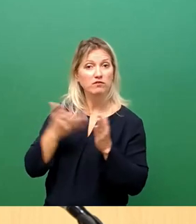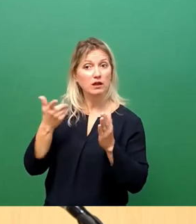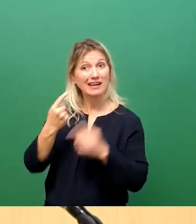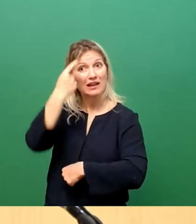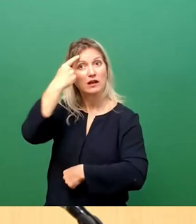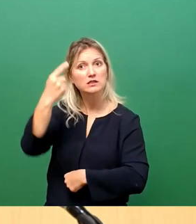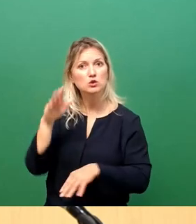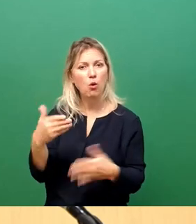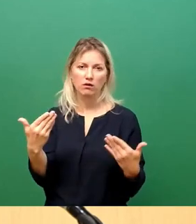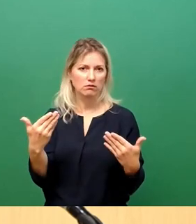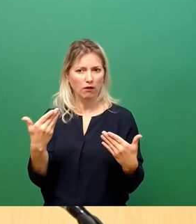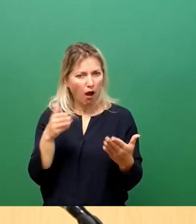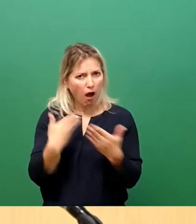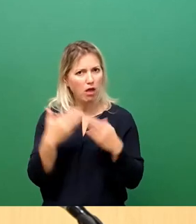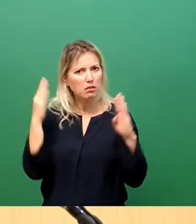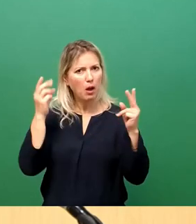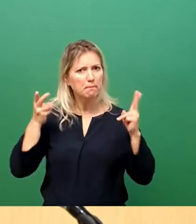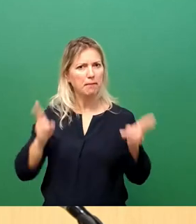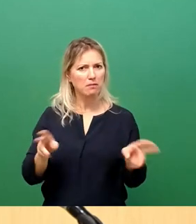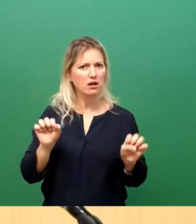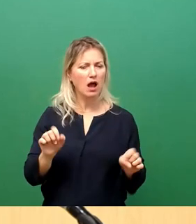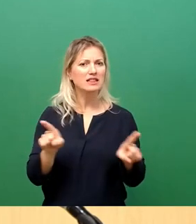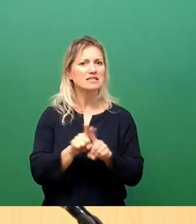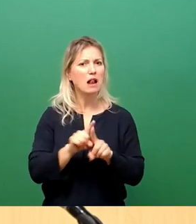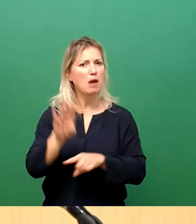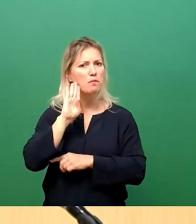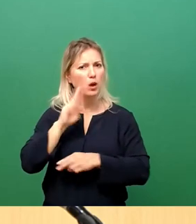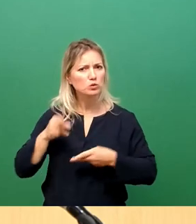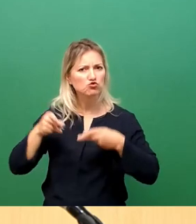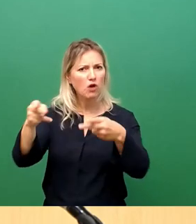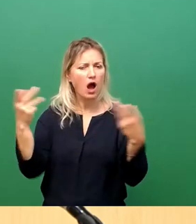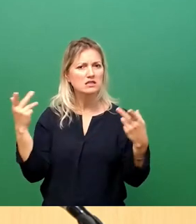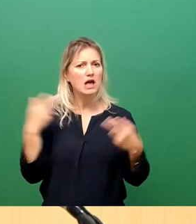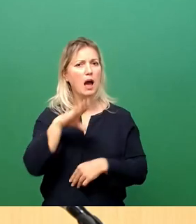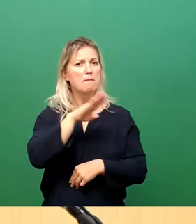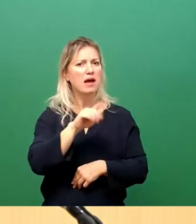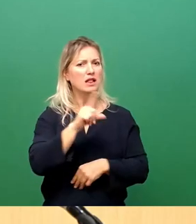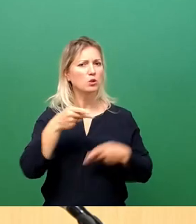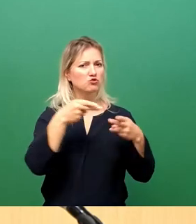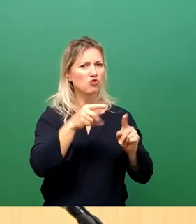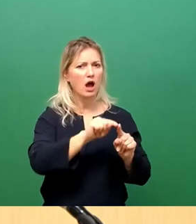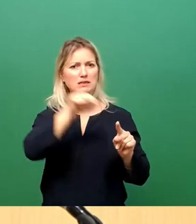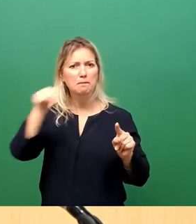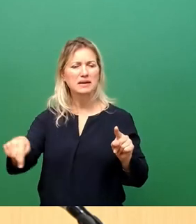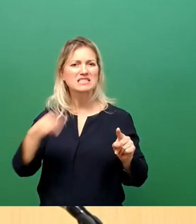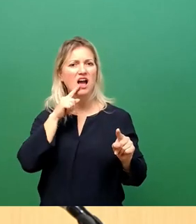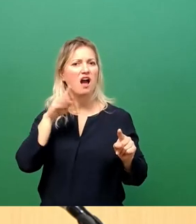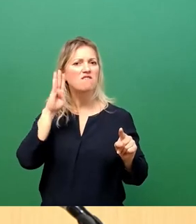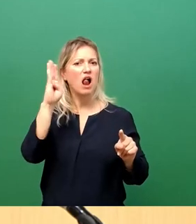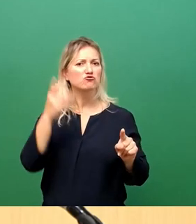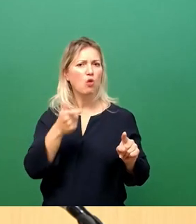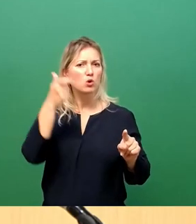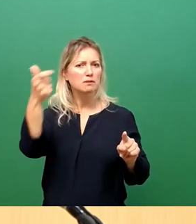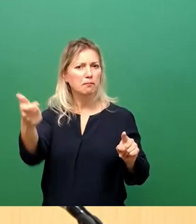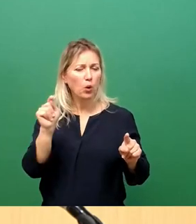Bäume dann stehen, genauso wie auf der Bautzner Straße, zwischen Martin-Luther-Straße und der Waldschlösschenbrücke, da stehen alle